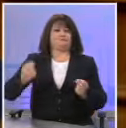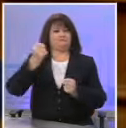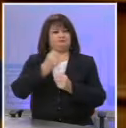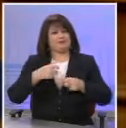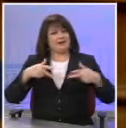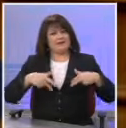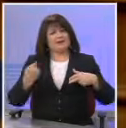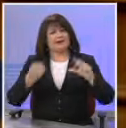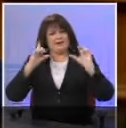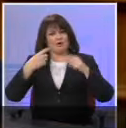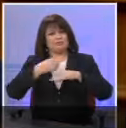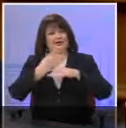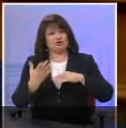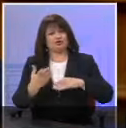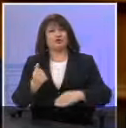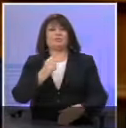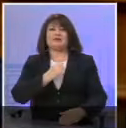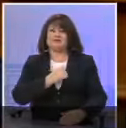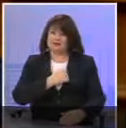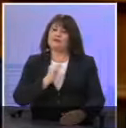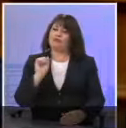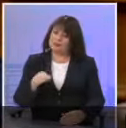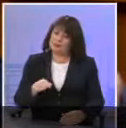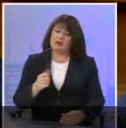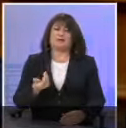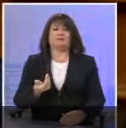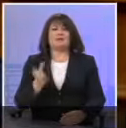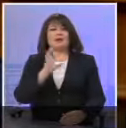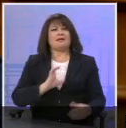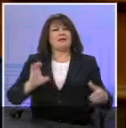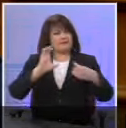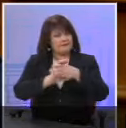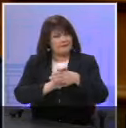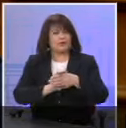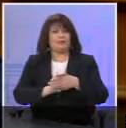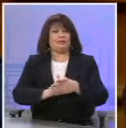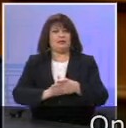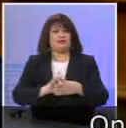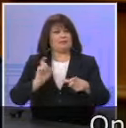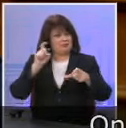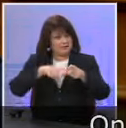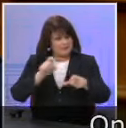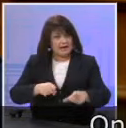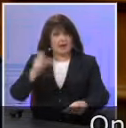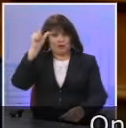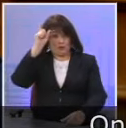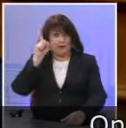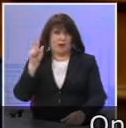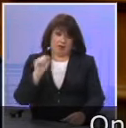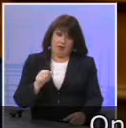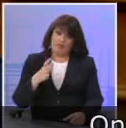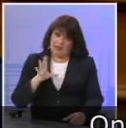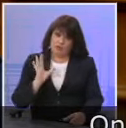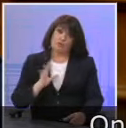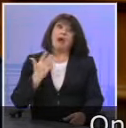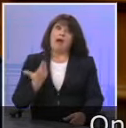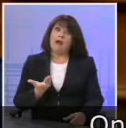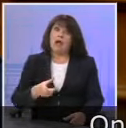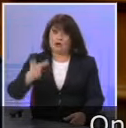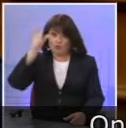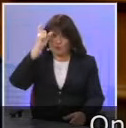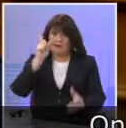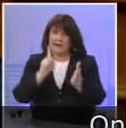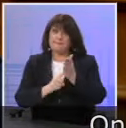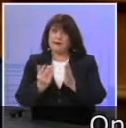στην εξουσία, Νέα Δημοκρατία και Πασόκ, δεν ήταν ποτέ αντίθετα στην ευρωπαϊκή προοπτική της Τουρκίας. Με την προϋπόθεση όμως ότι η Τουρκία